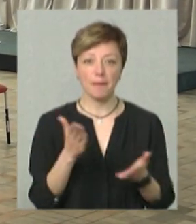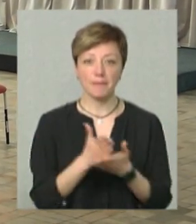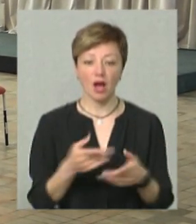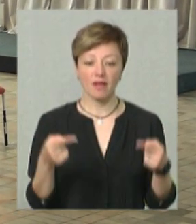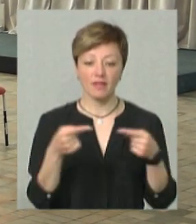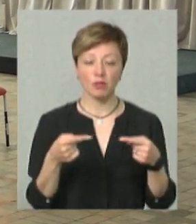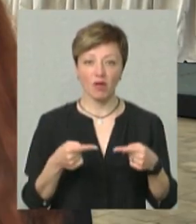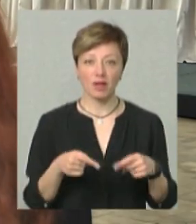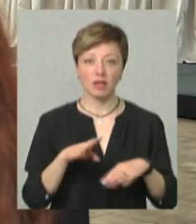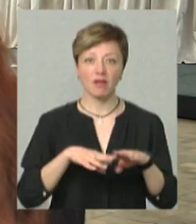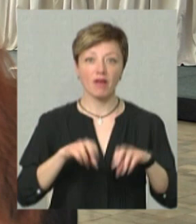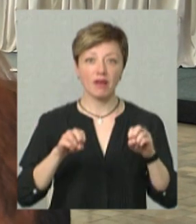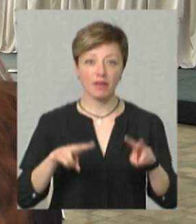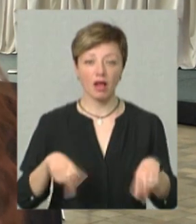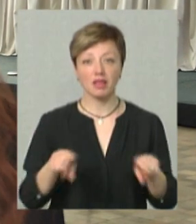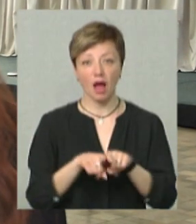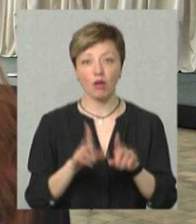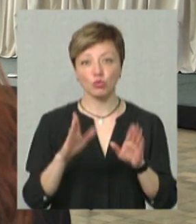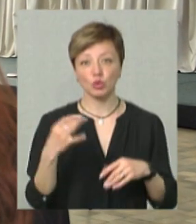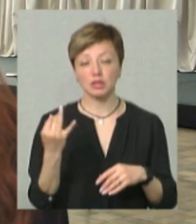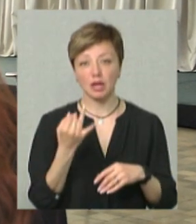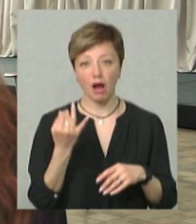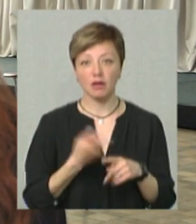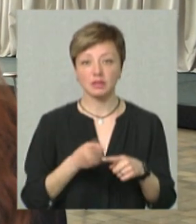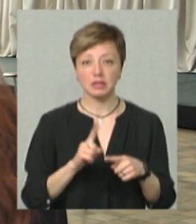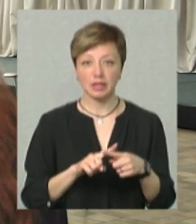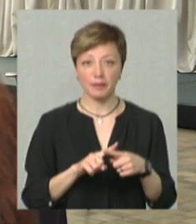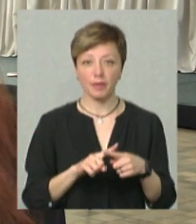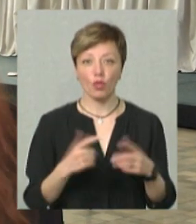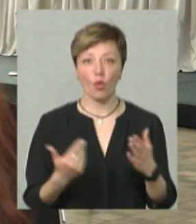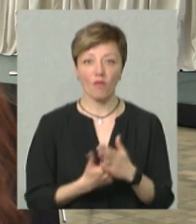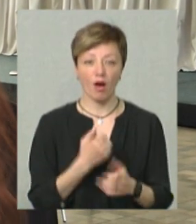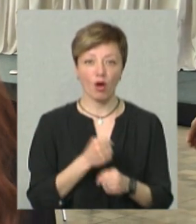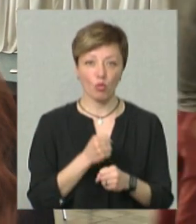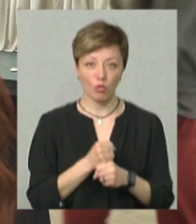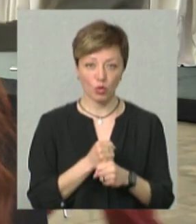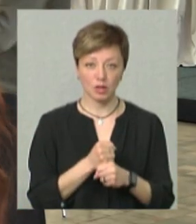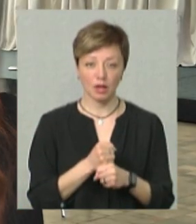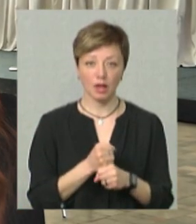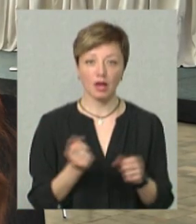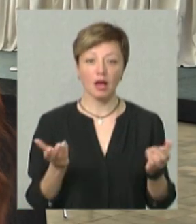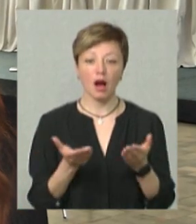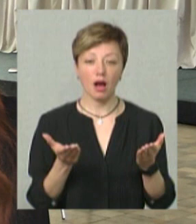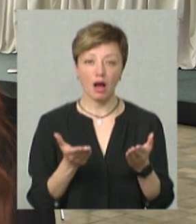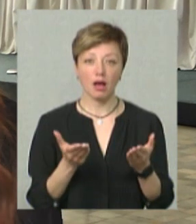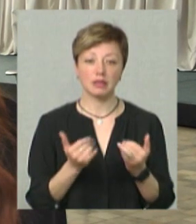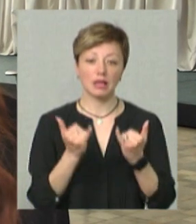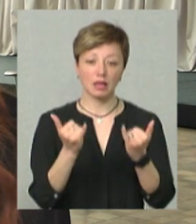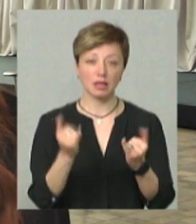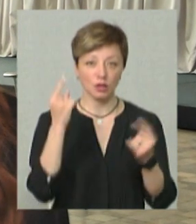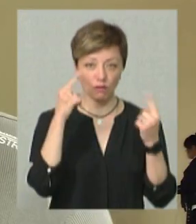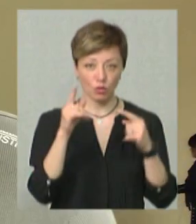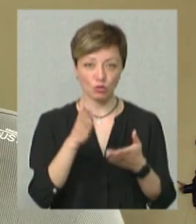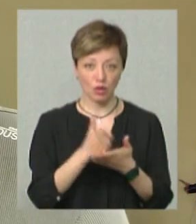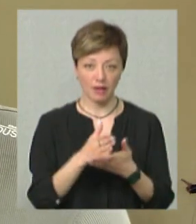мають відповідну кваліфікацію. Гадаю, так буде цікаво, це нова робота, яка і для них є